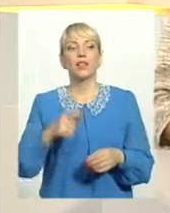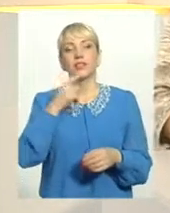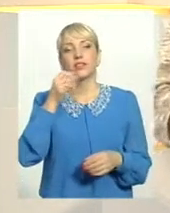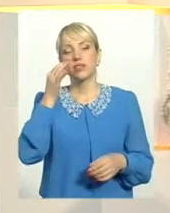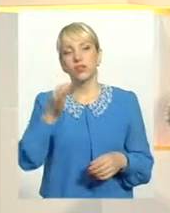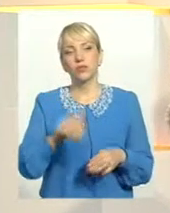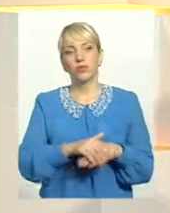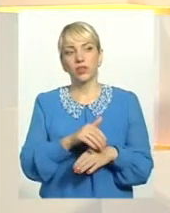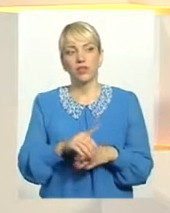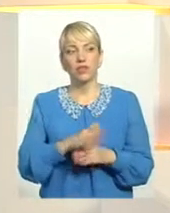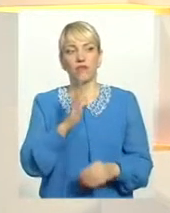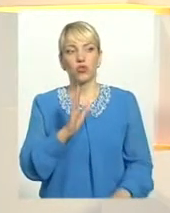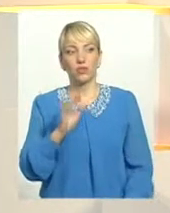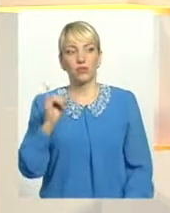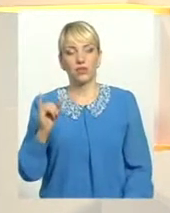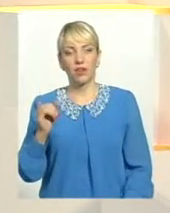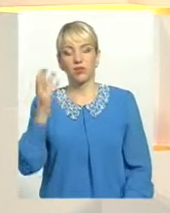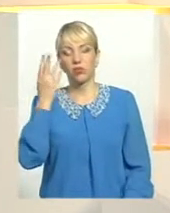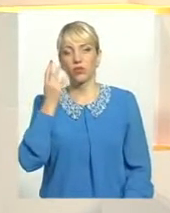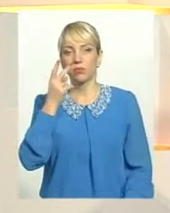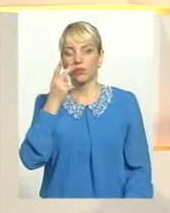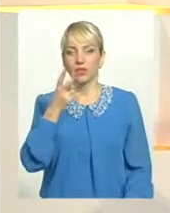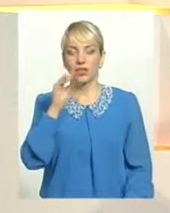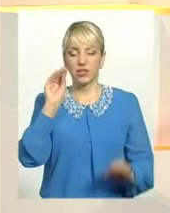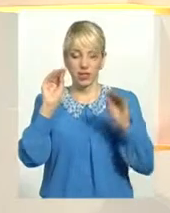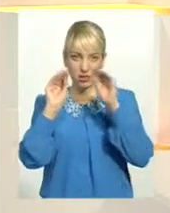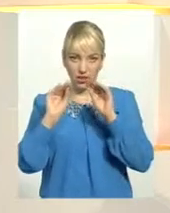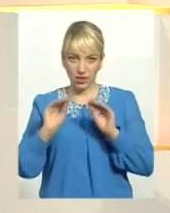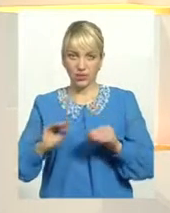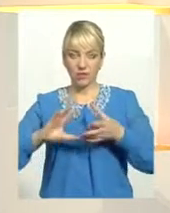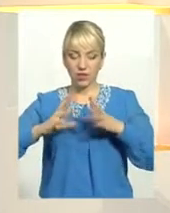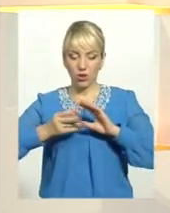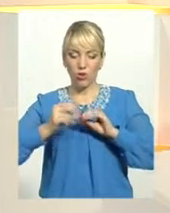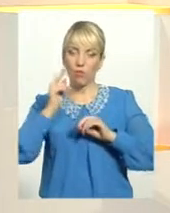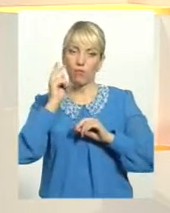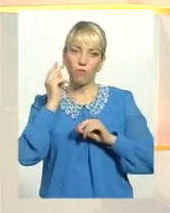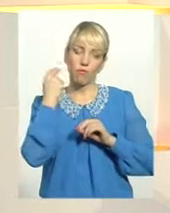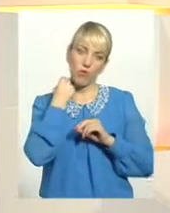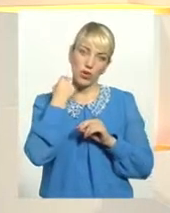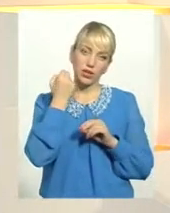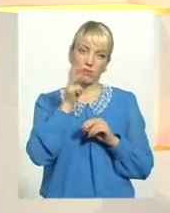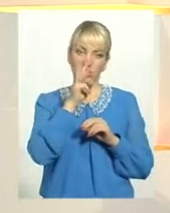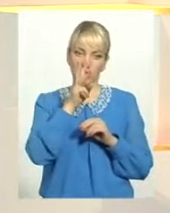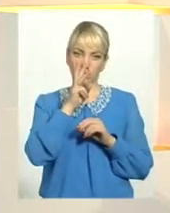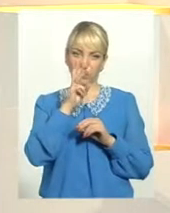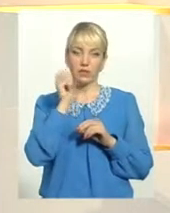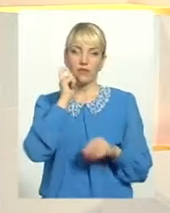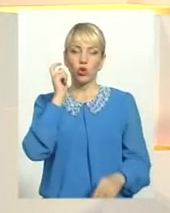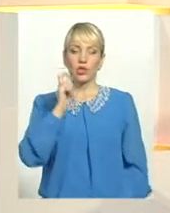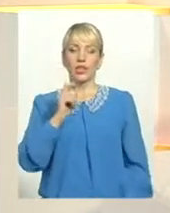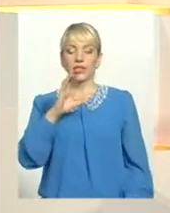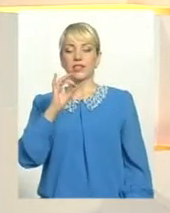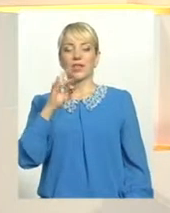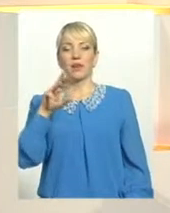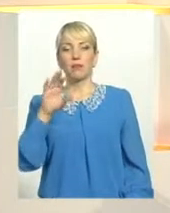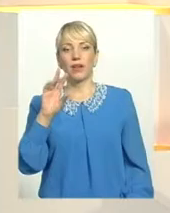ласка, Володимир Івановичу, якщо поглянути на статистику, загалом борги і зарплати в Україні за серпень, за